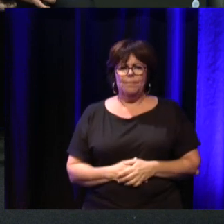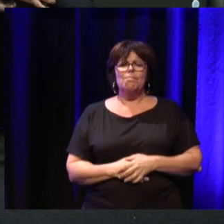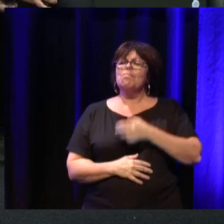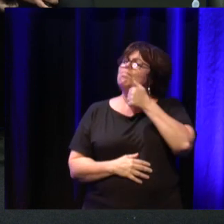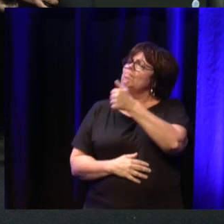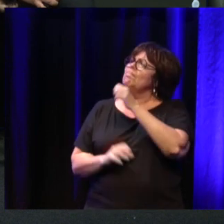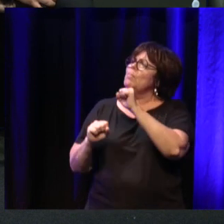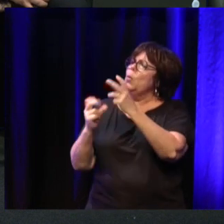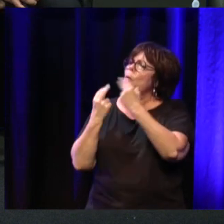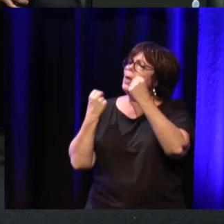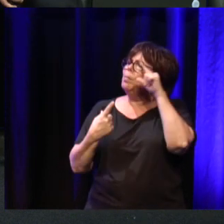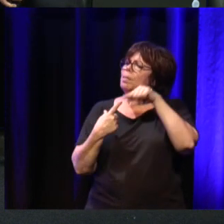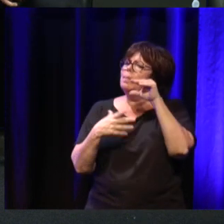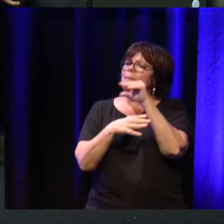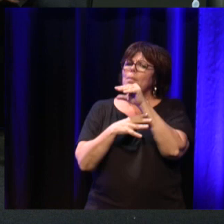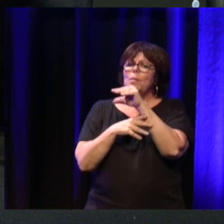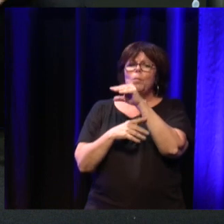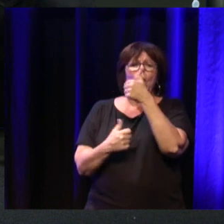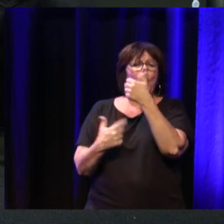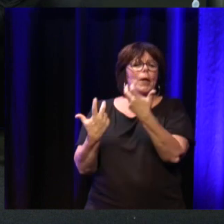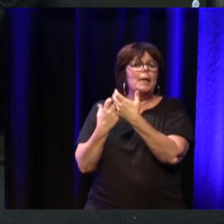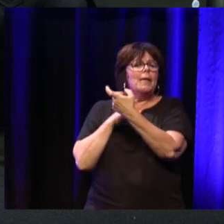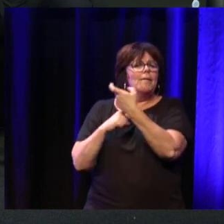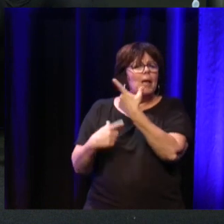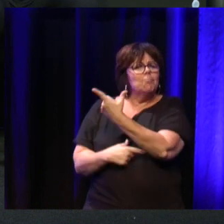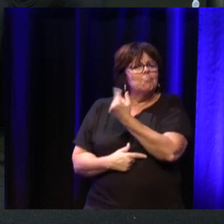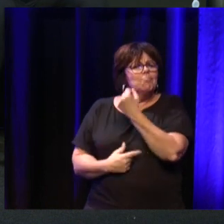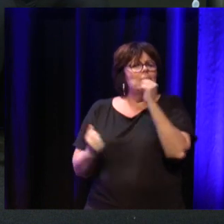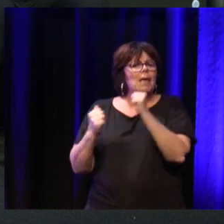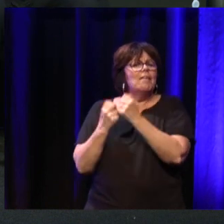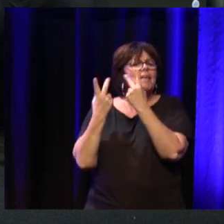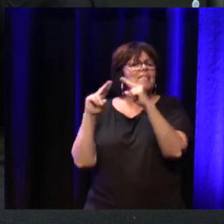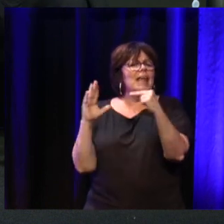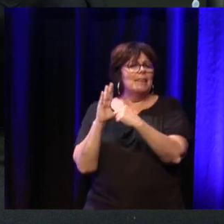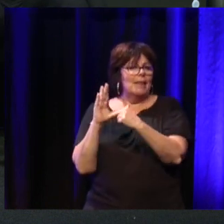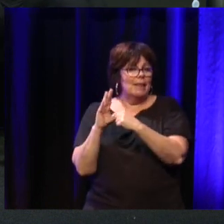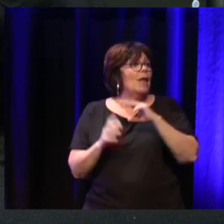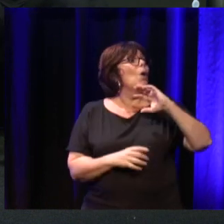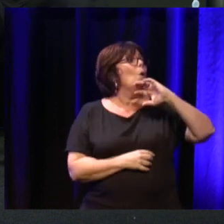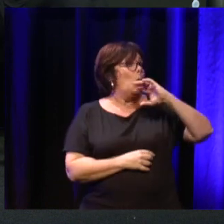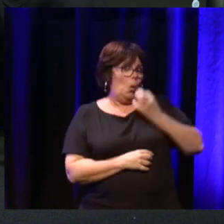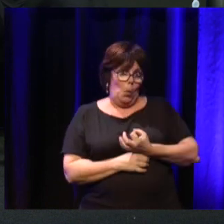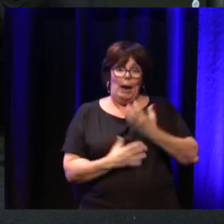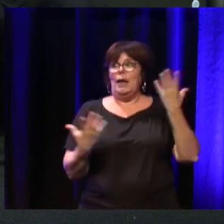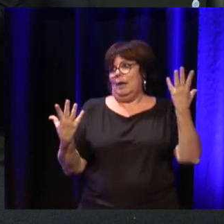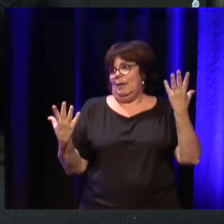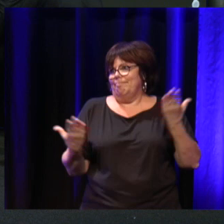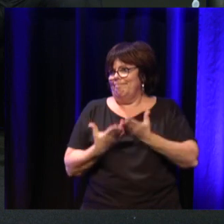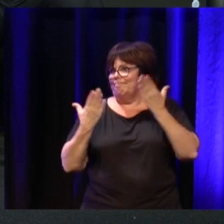fait avec la ville de Nice. Donc, je te laisse la parole. Merci. Je remplace au pied levé Mathilde Maury, qui est la conseillère santé